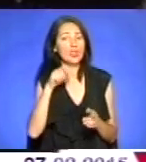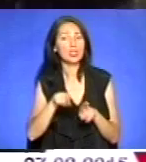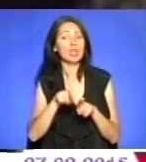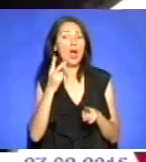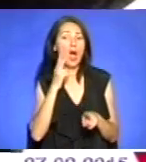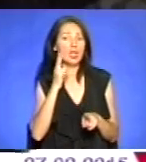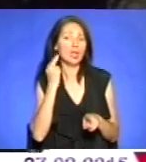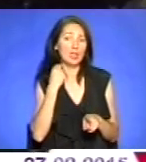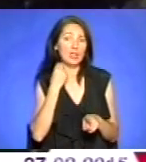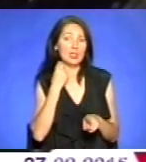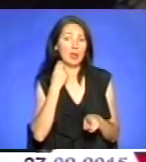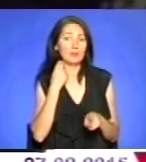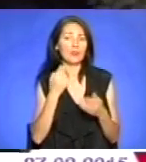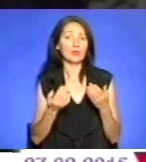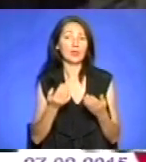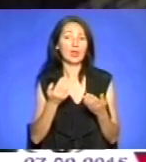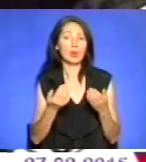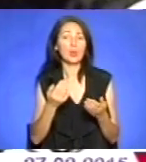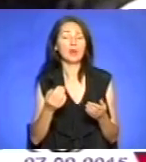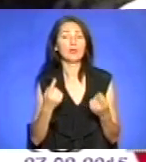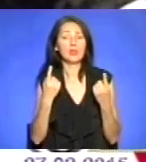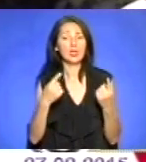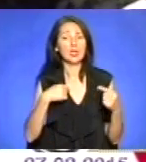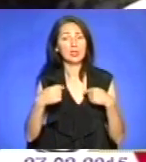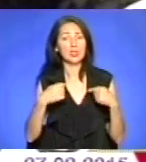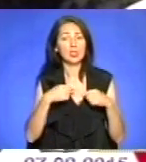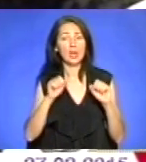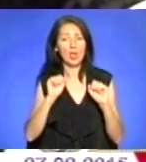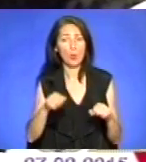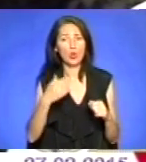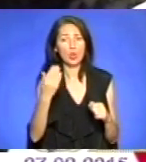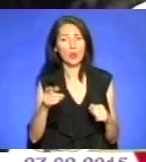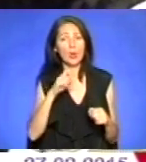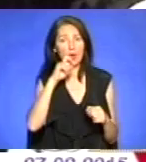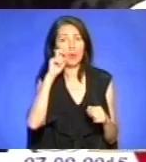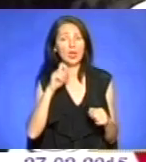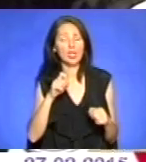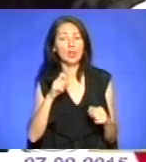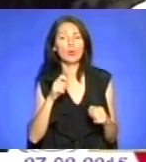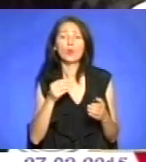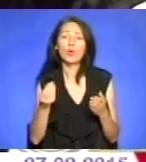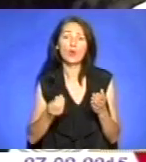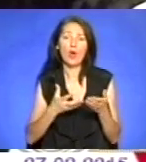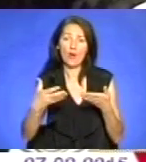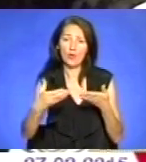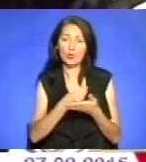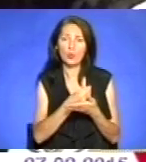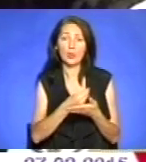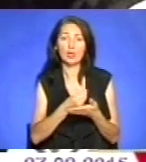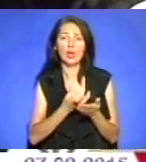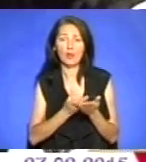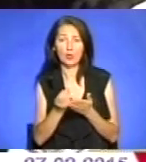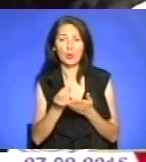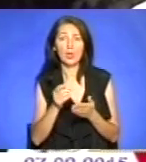саме велике страждання могло тебе в країну відкупити, було б твоє велике панування,